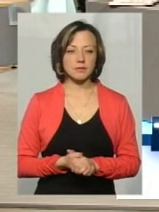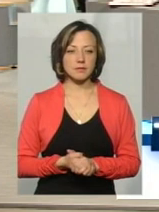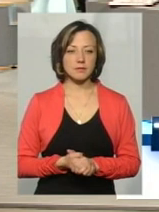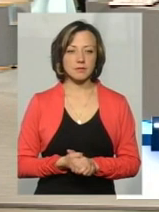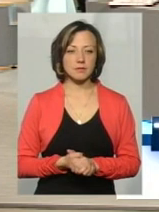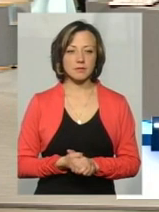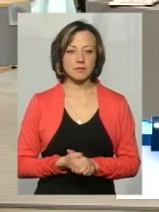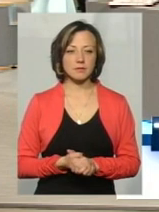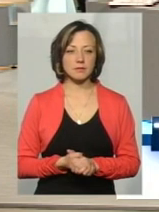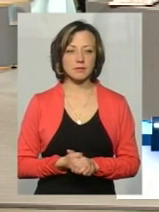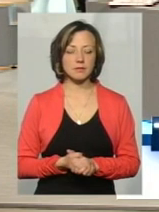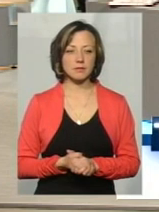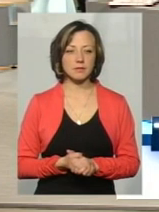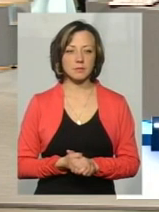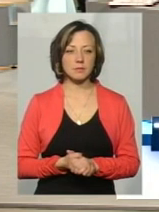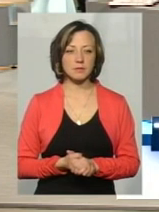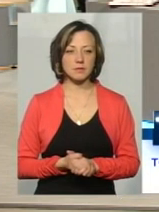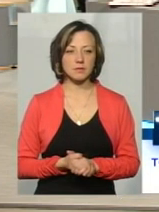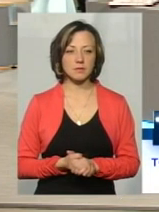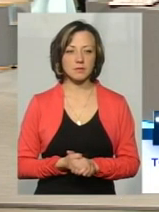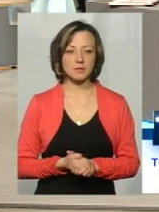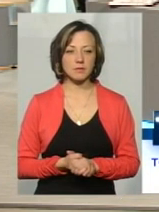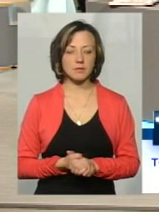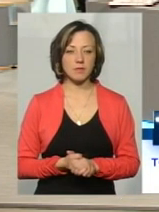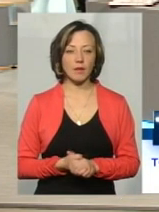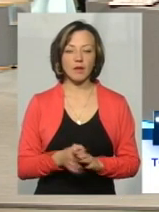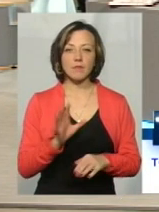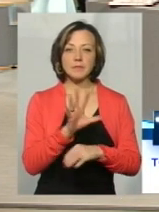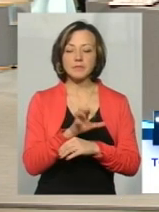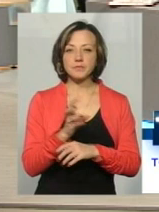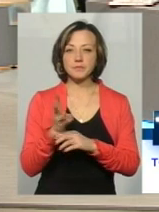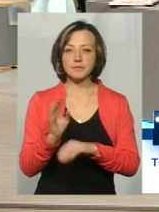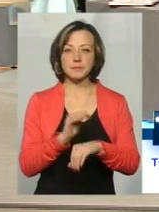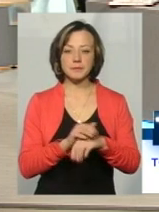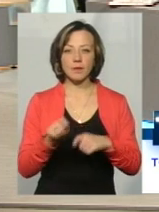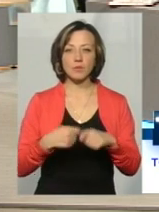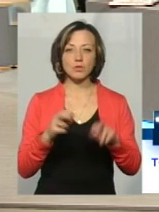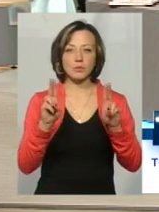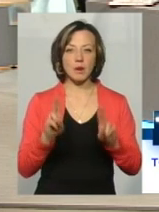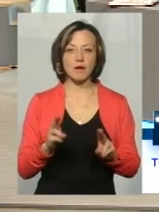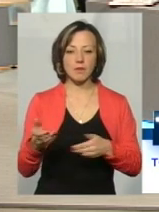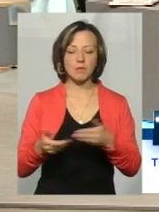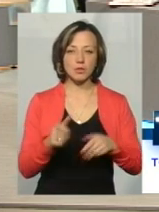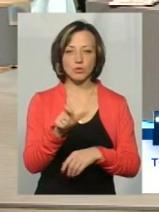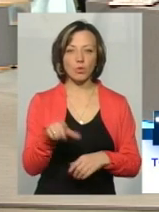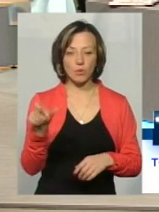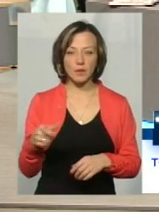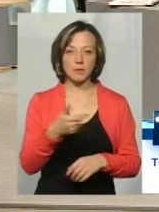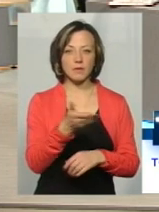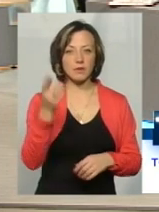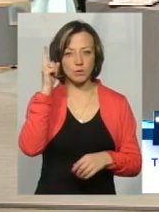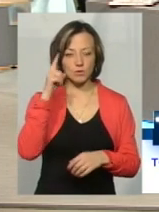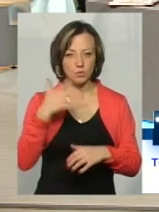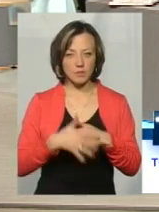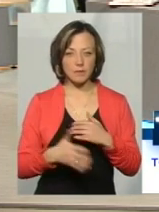рубіж. Ну, в принципі, щодо фото-відеофіксації порушень правил дорожнього руху саме пішоходами, то ви розумієте, що